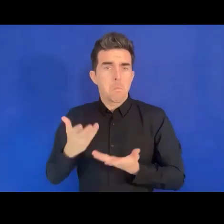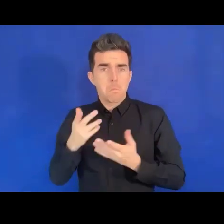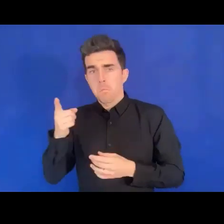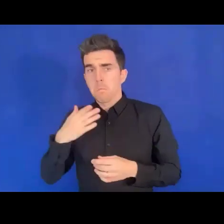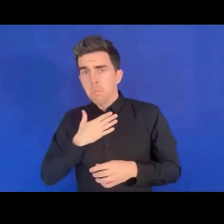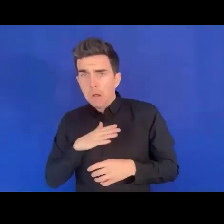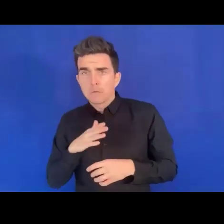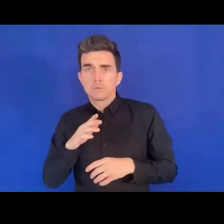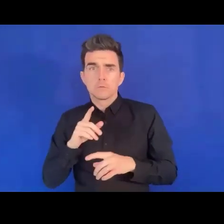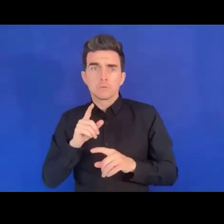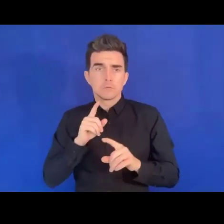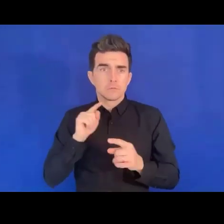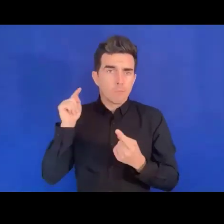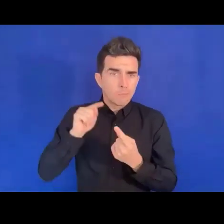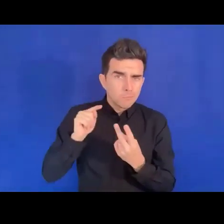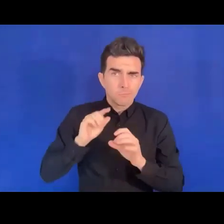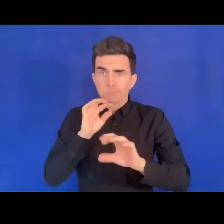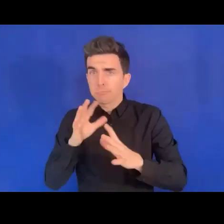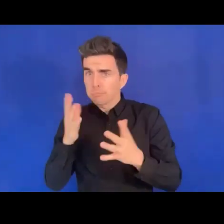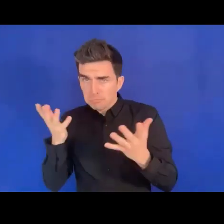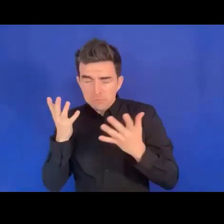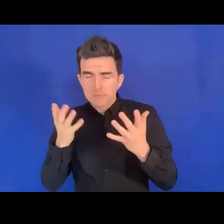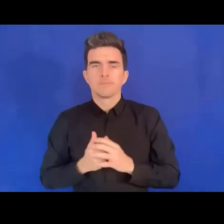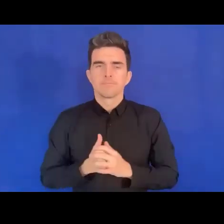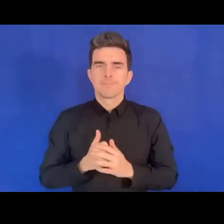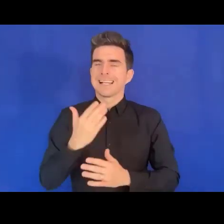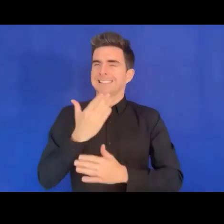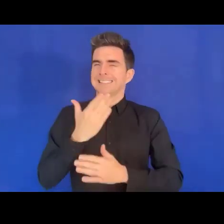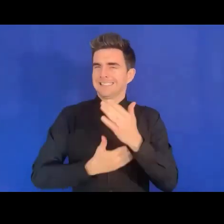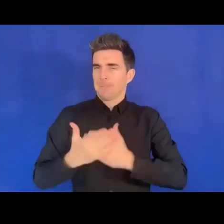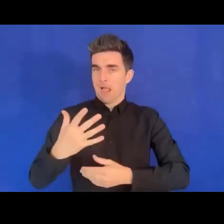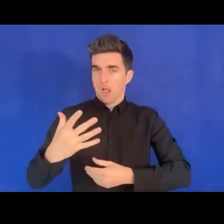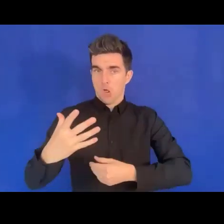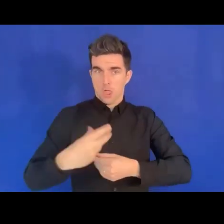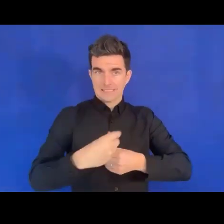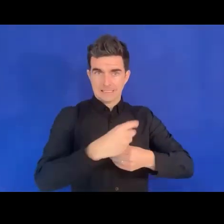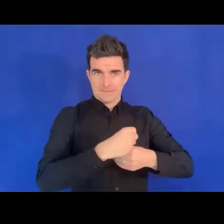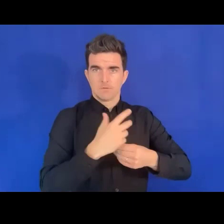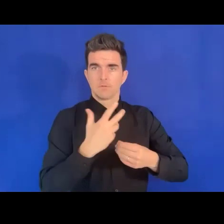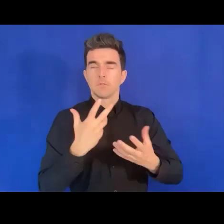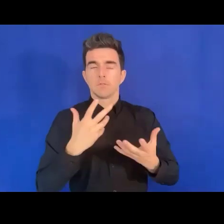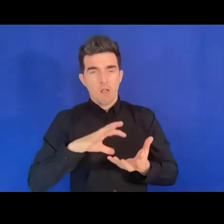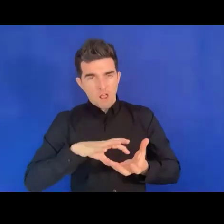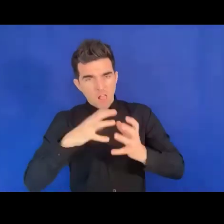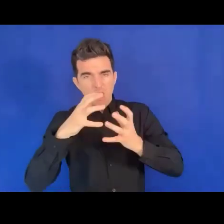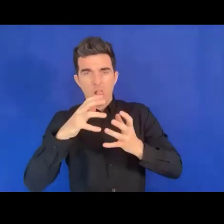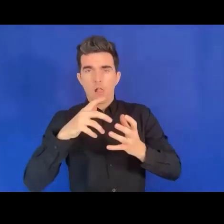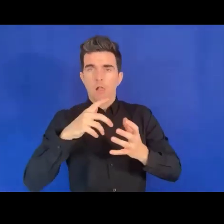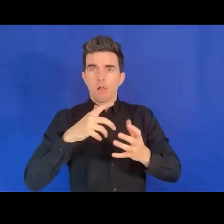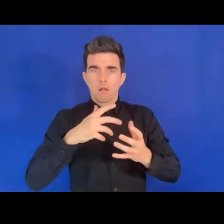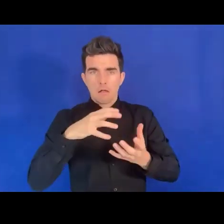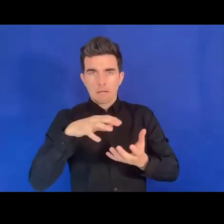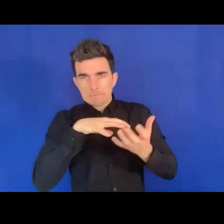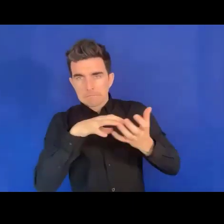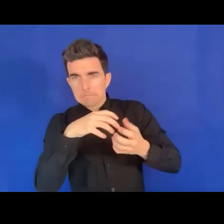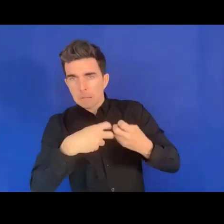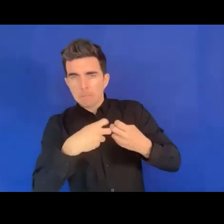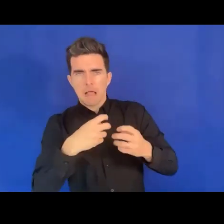La réduction des risques de catastrophe doit reconnaître la participation significative des personnes handicapées.